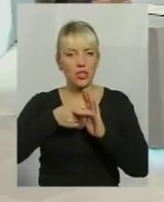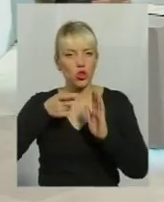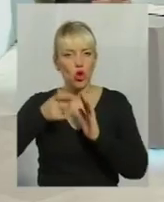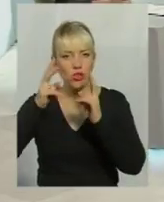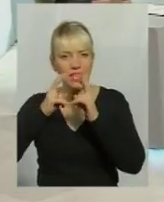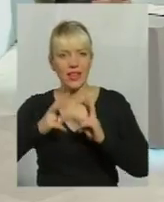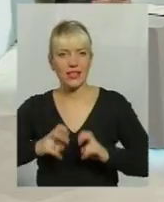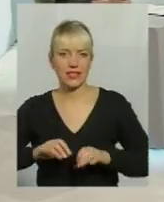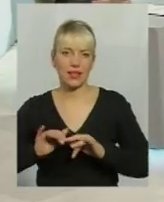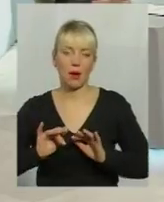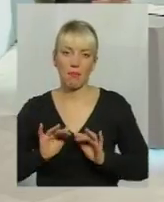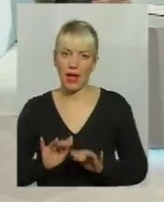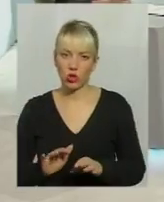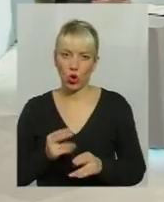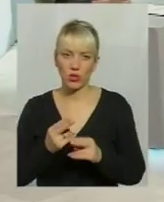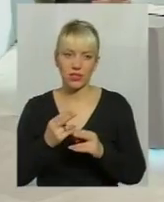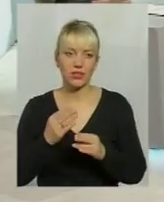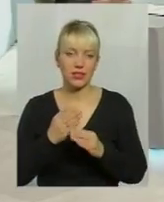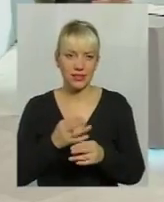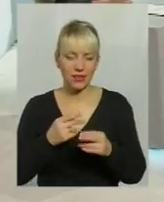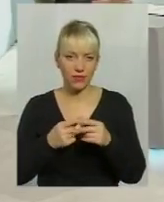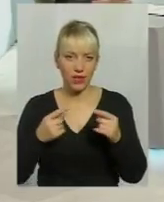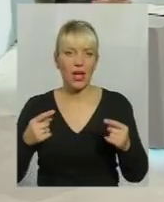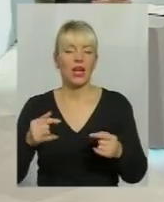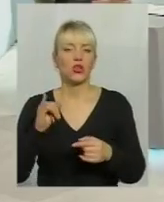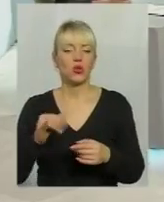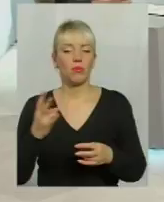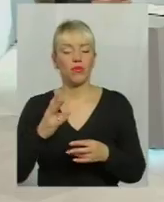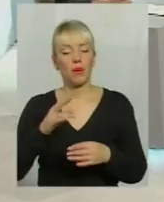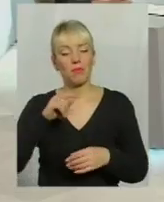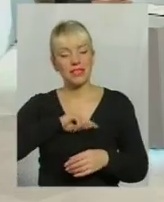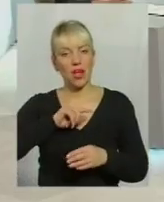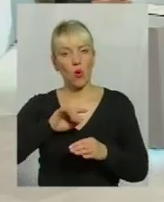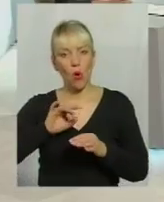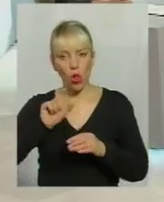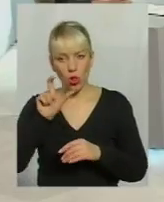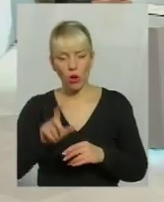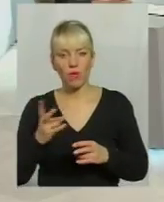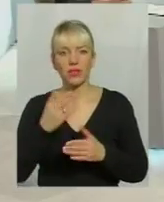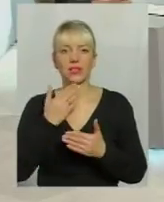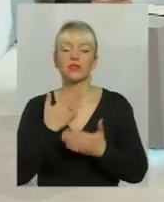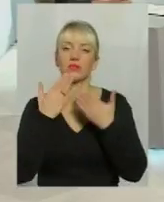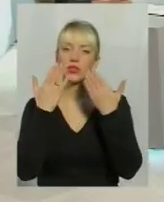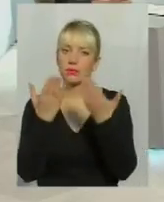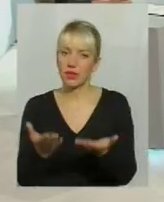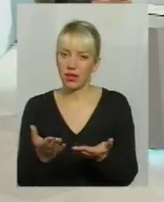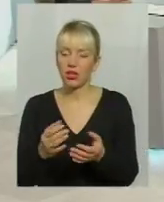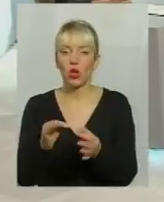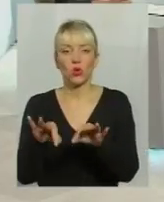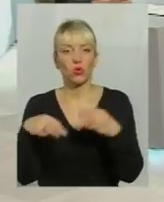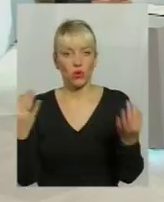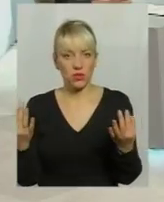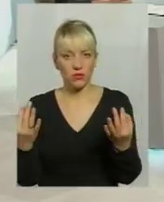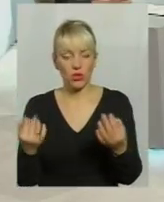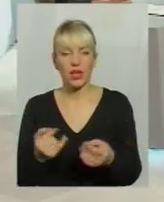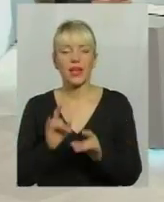психолог має запитати дозволу, а також пояснити, для чого саме проводиться це обстеження, тобто яка його